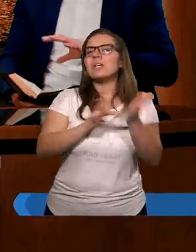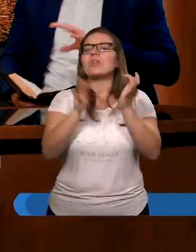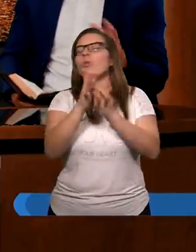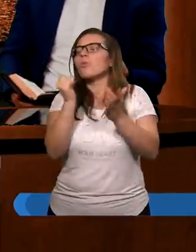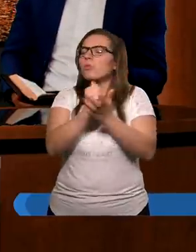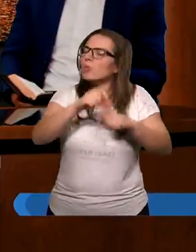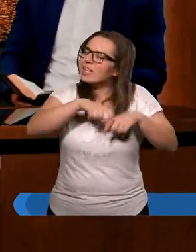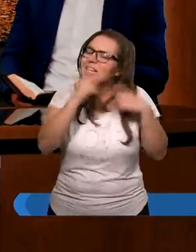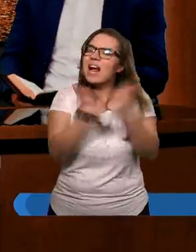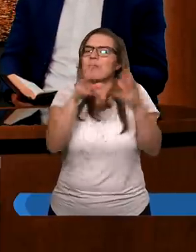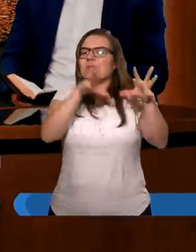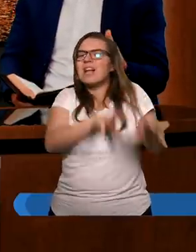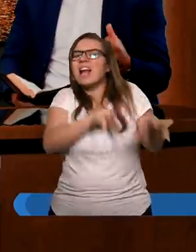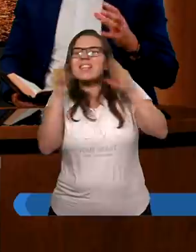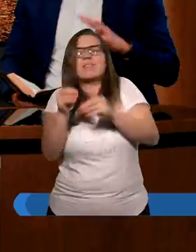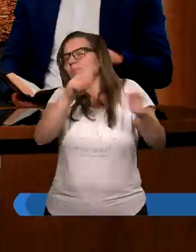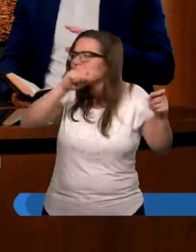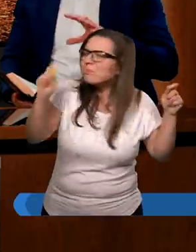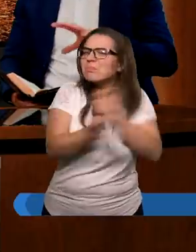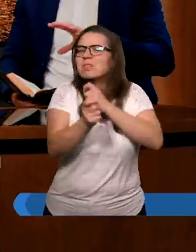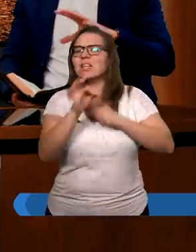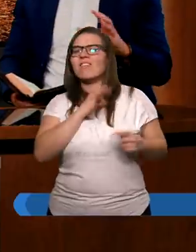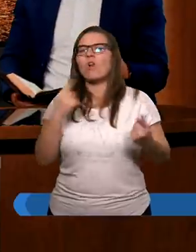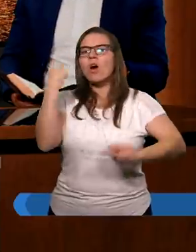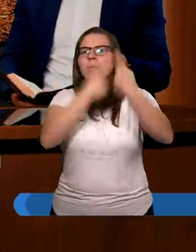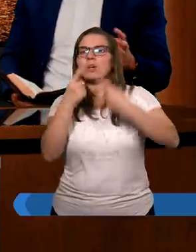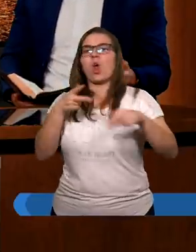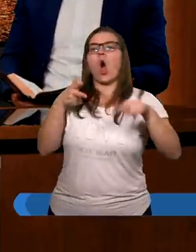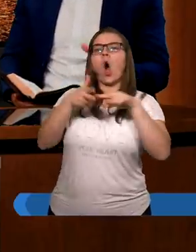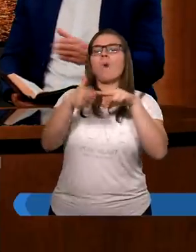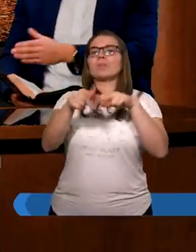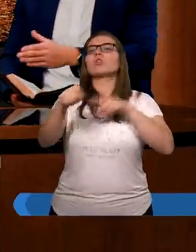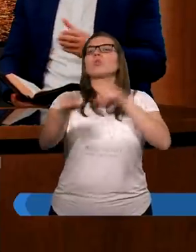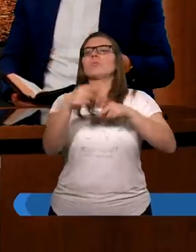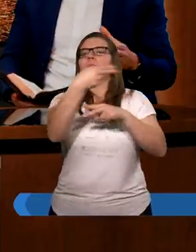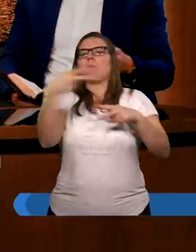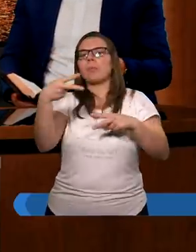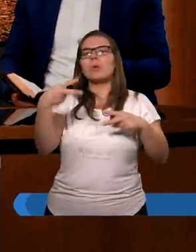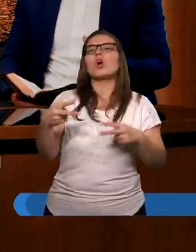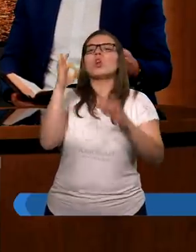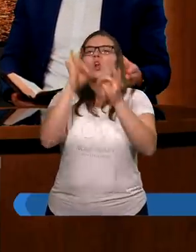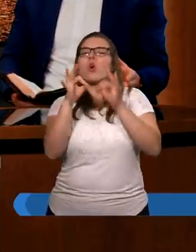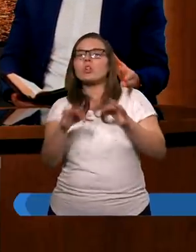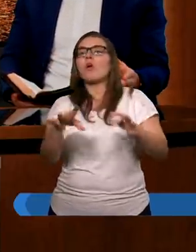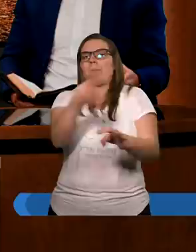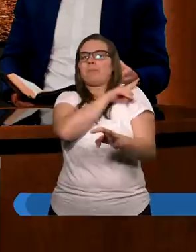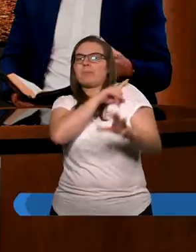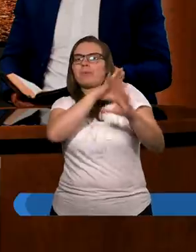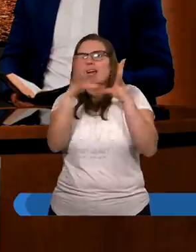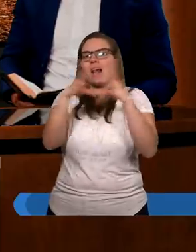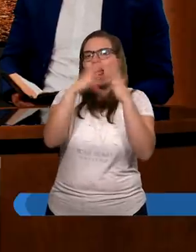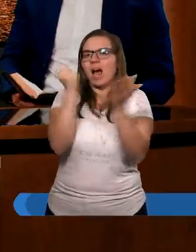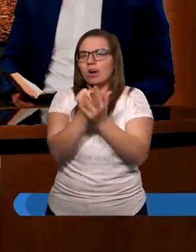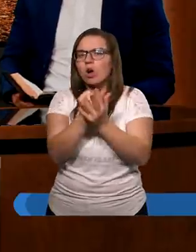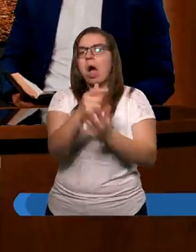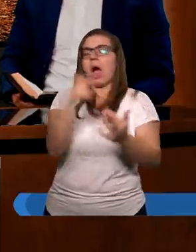oni musieli całkowicie przestawić swoje myślenie. Bo wcześniej uważali, że obrzezany, doskonały, musi przestrzegać cały zakon, a